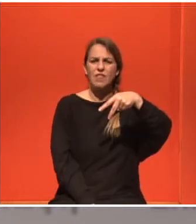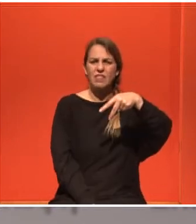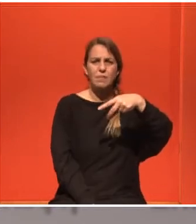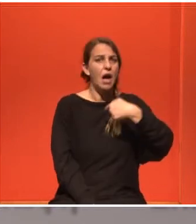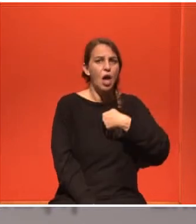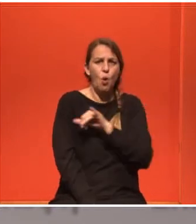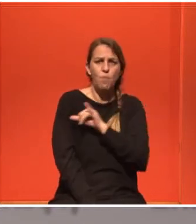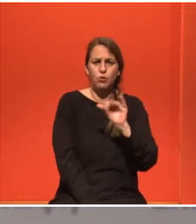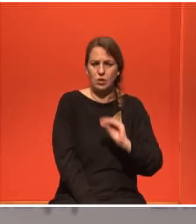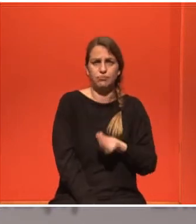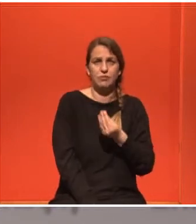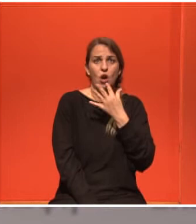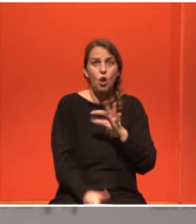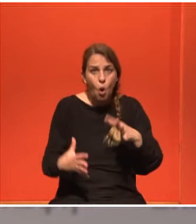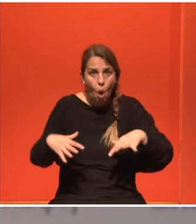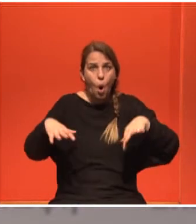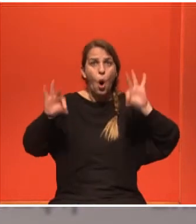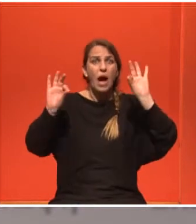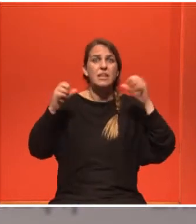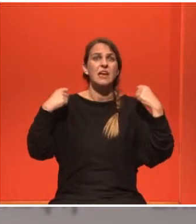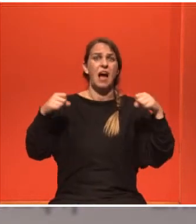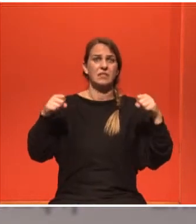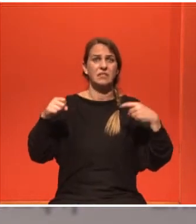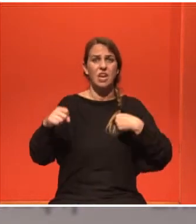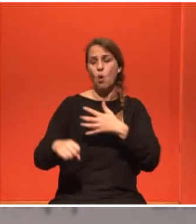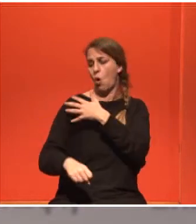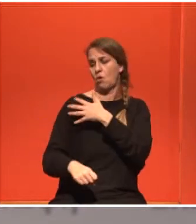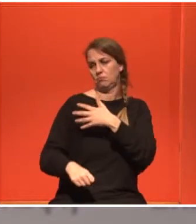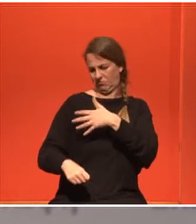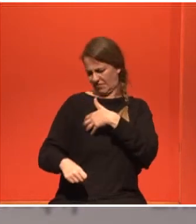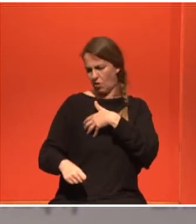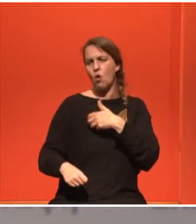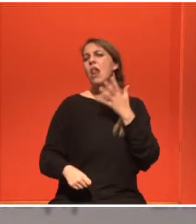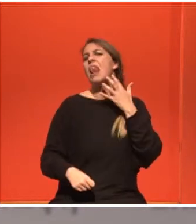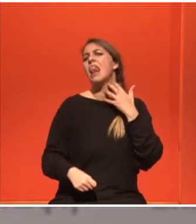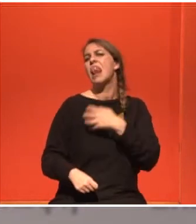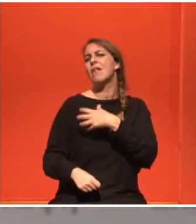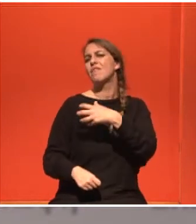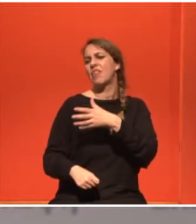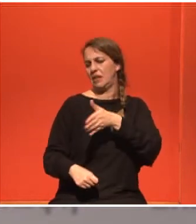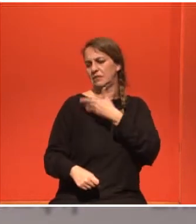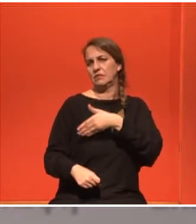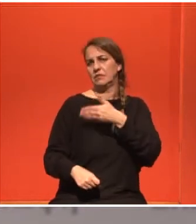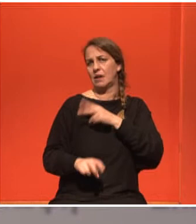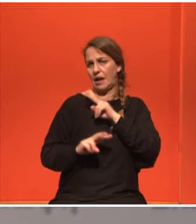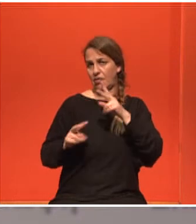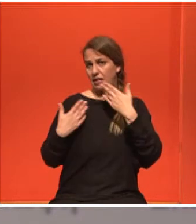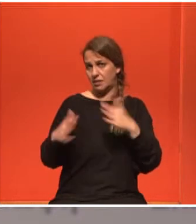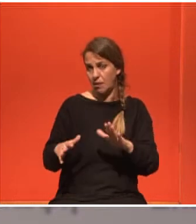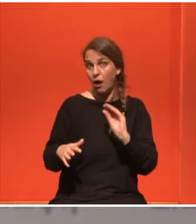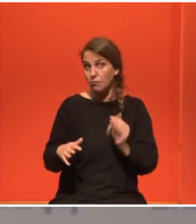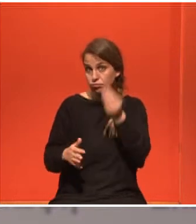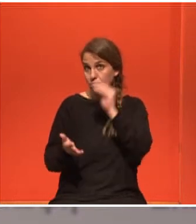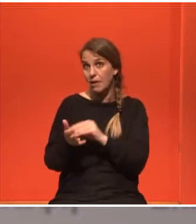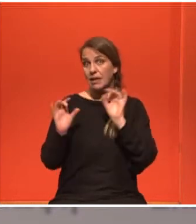γιατί από την πρώτη μέρα έκανα ασκήσεις γιατί έχω κάνει πολύ μεγάλο λεμφανδενικό καθαρισμό στο μαστό. Πήγα κατευθύνια στην πισίνα. Εγώ τα μαλλιά